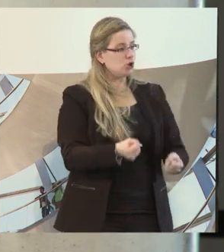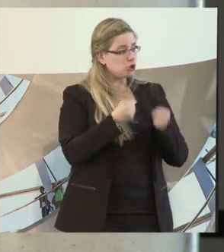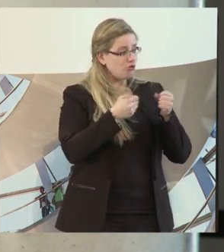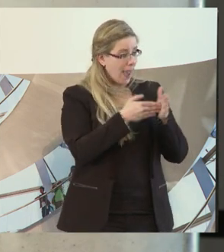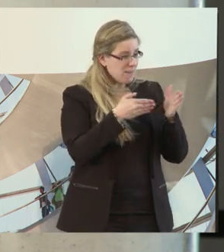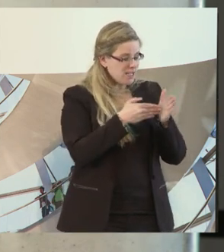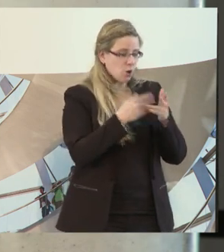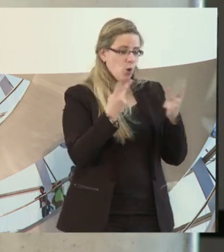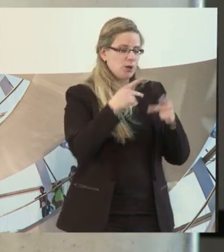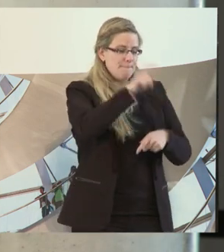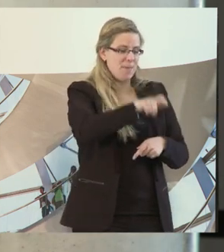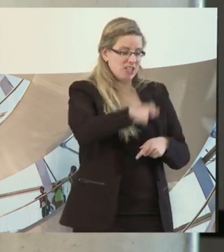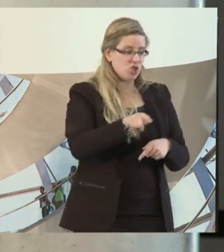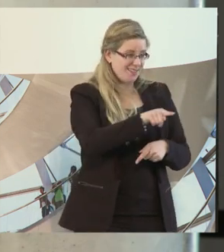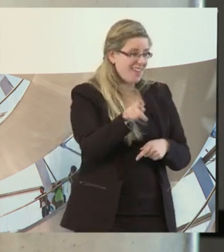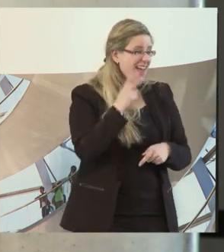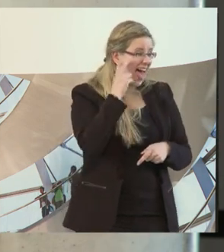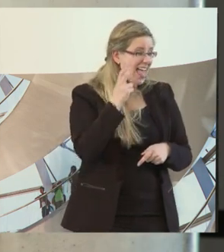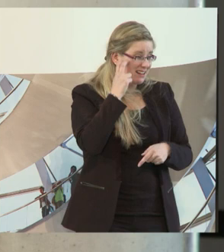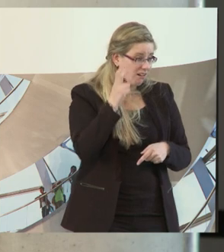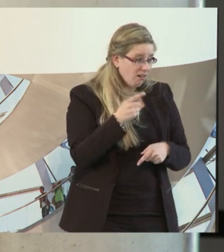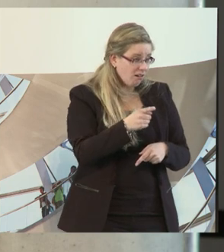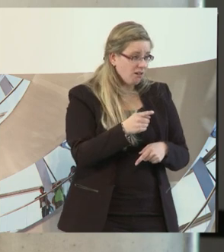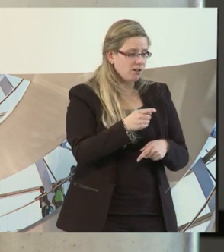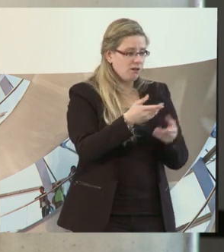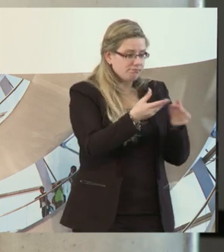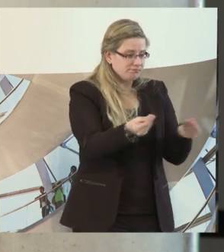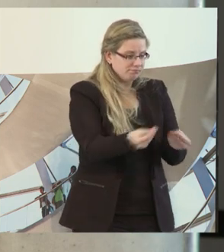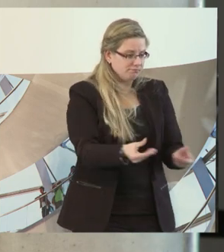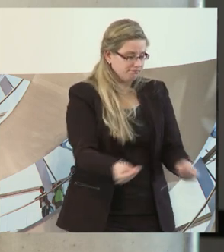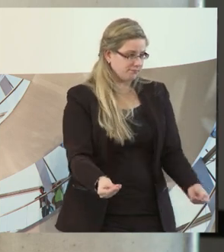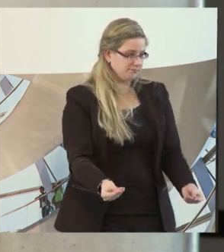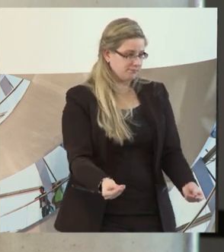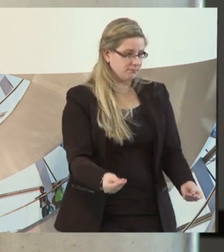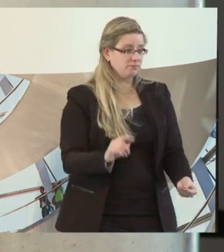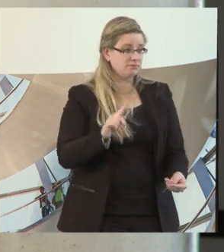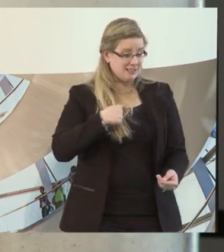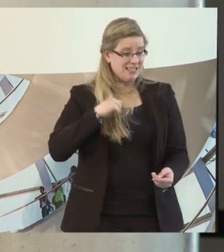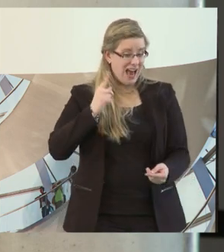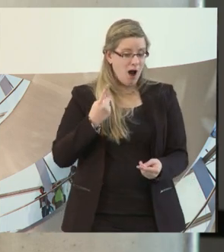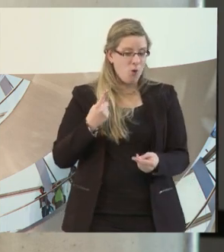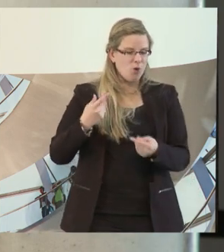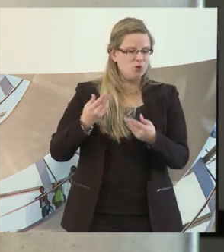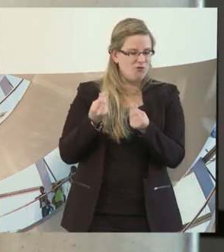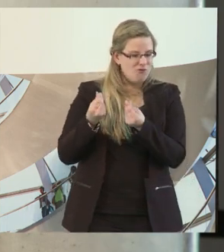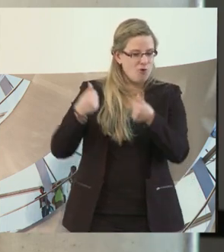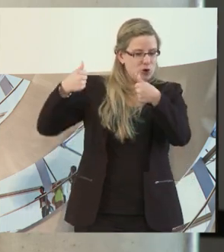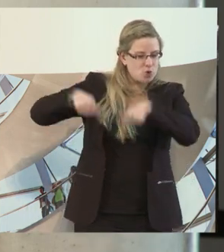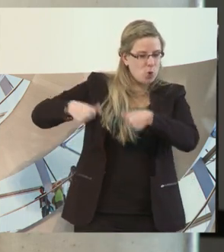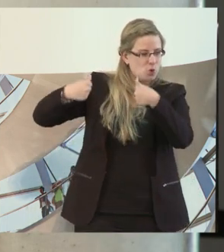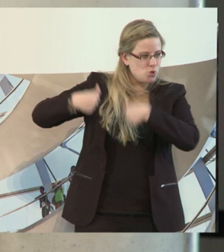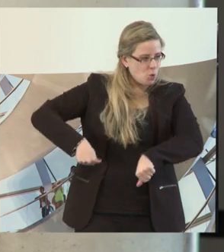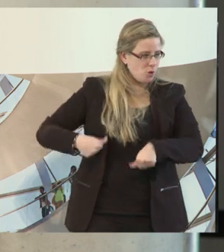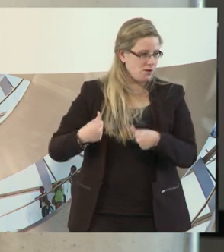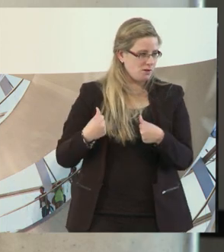älteren Menschen, das darf man fast nicht mehr auseinanderbringen, einsetzen können, gehen verloren. Ich erlebe den Druck dieser Märkte auf unsere